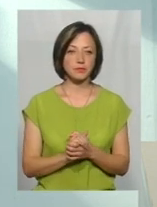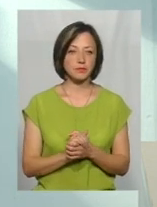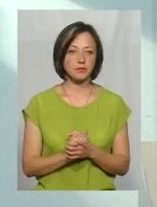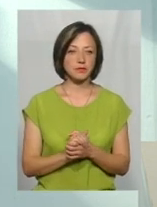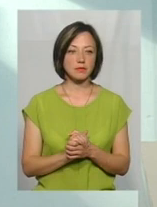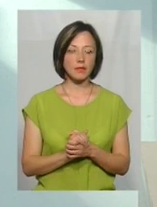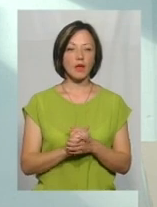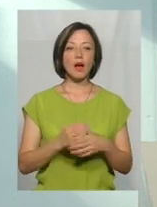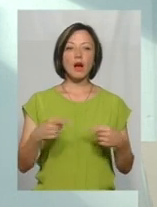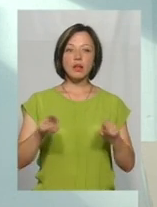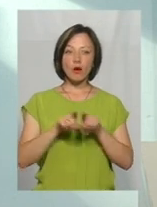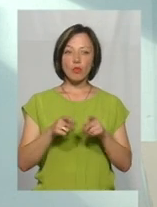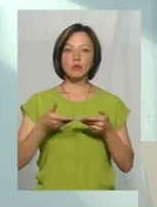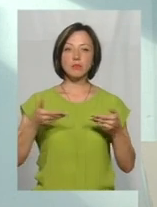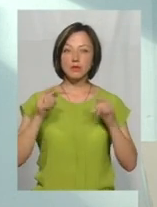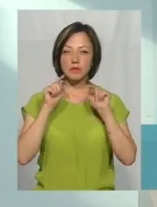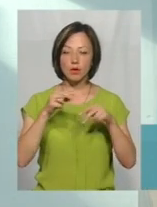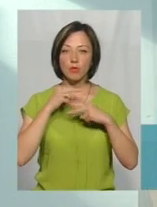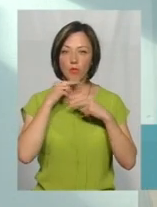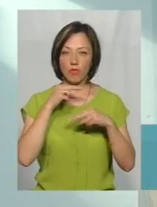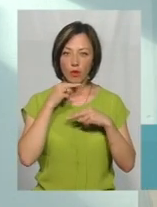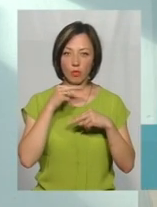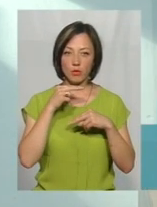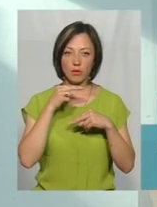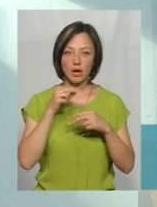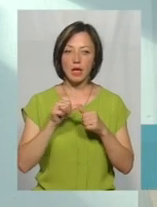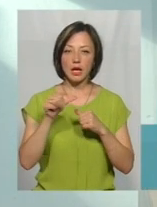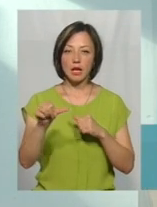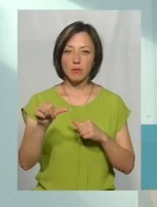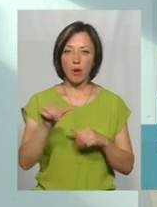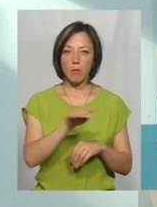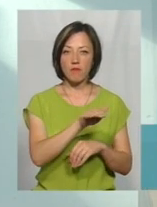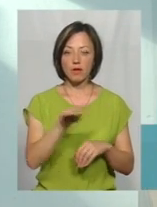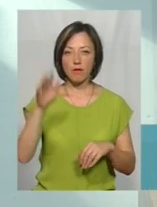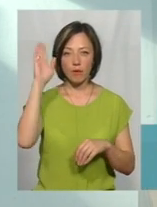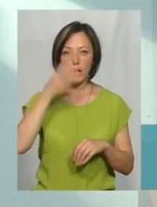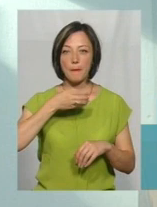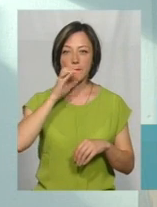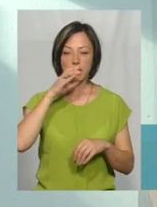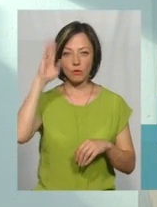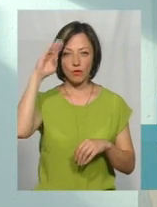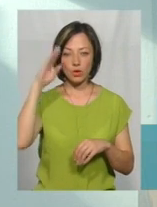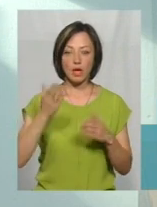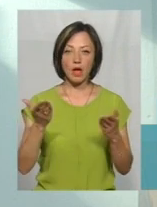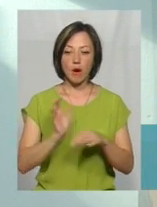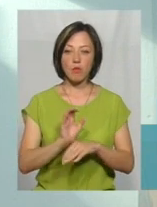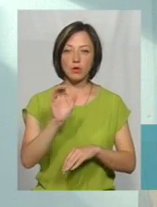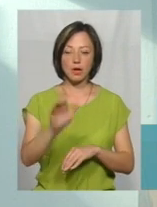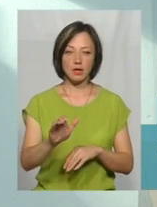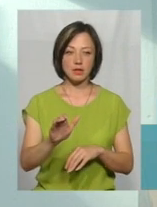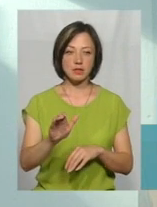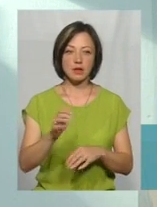А також ми звертаємо увагу, крім поверхнею вод, на питну воду, яка подається